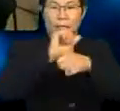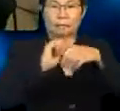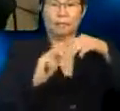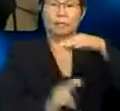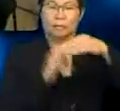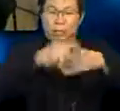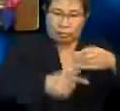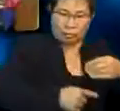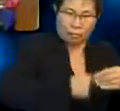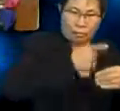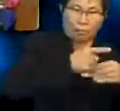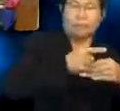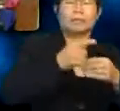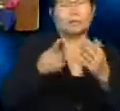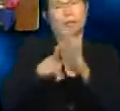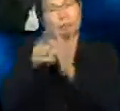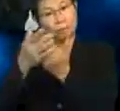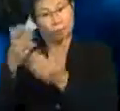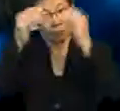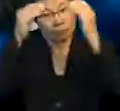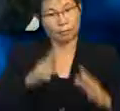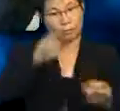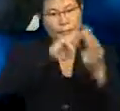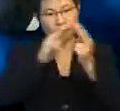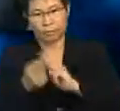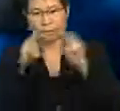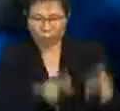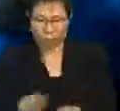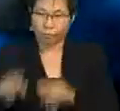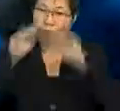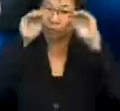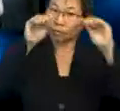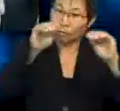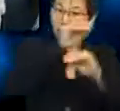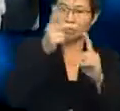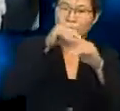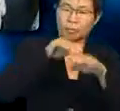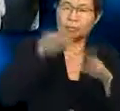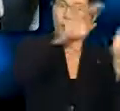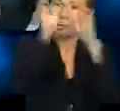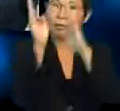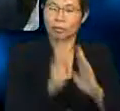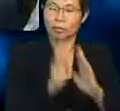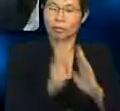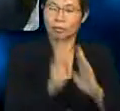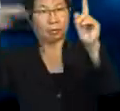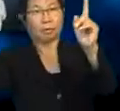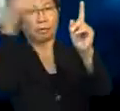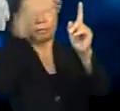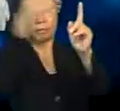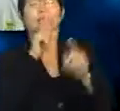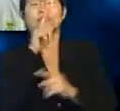adalah mudah. Guru hanya perlu mengubah suai rancangan pengajaran kepada bentuk yang lebih ke arah realiti